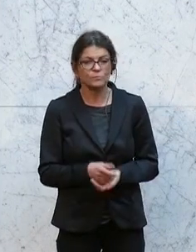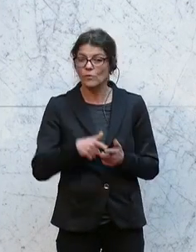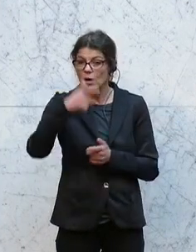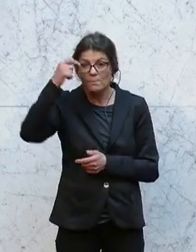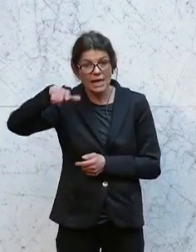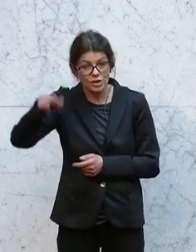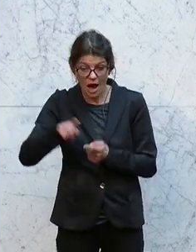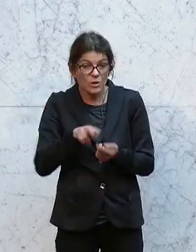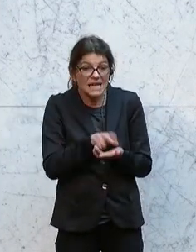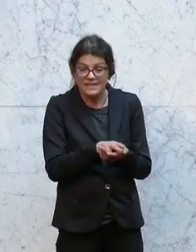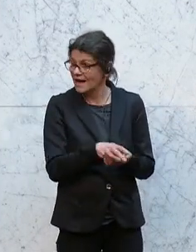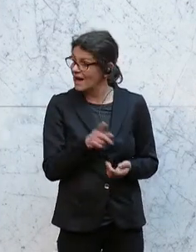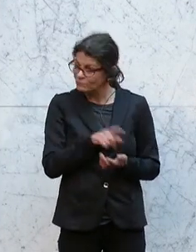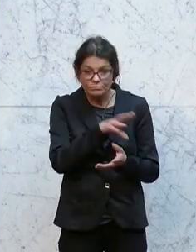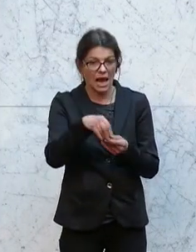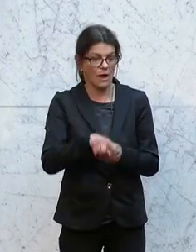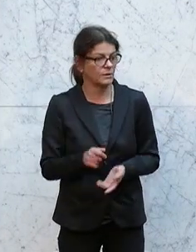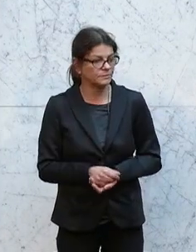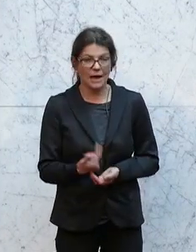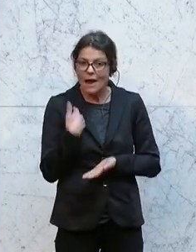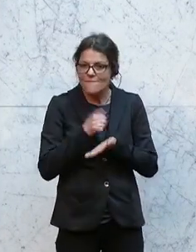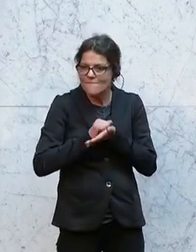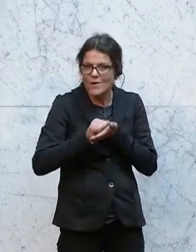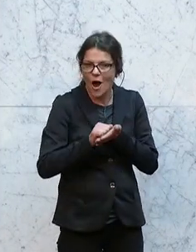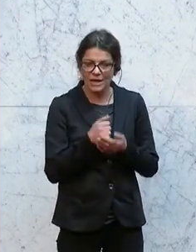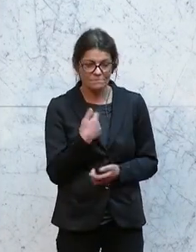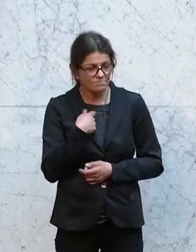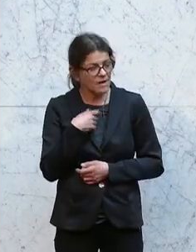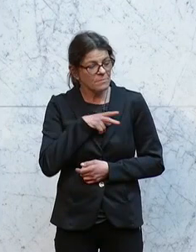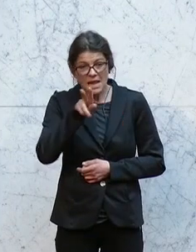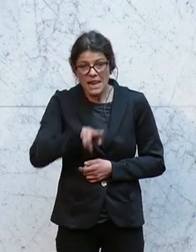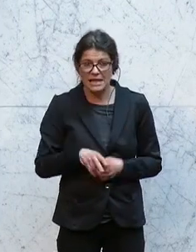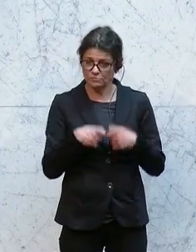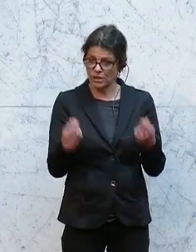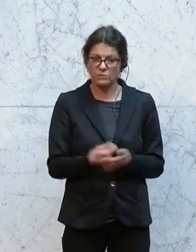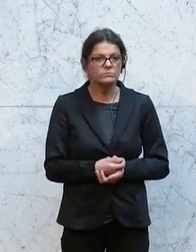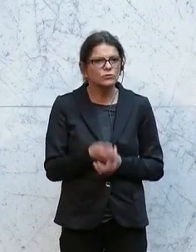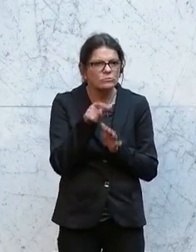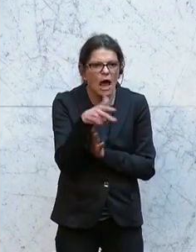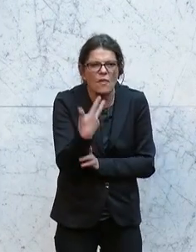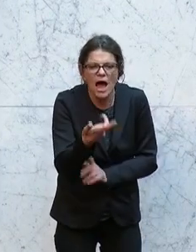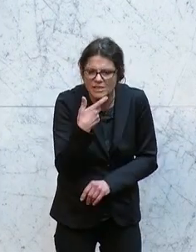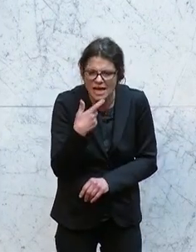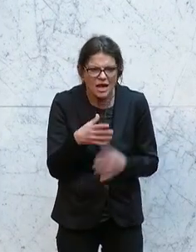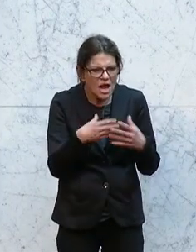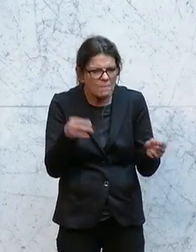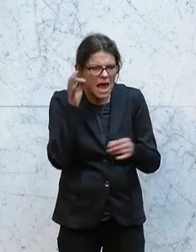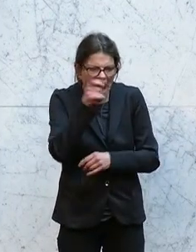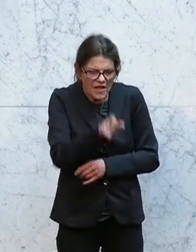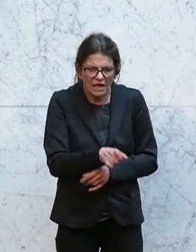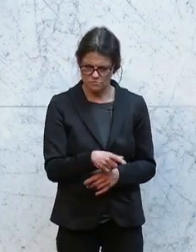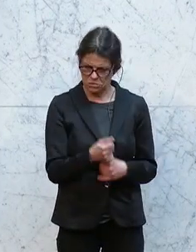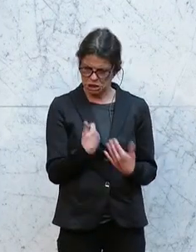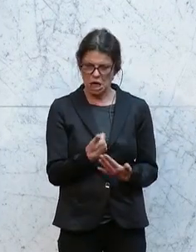digitalisieren und mitnehmen. Und ich habe mich so gefreut, wie ich einen Artikel gesehen habe, dass eine 82-jährige Japanerin, die hat mit